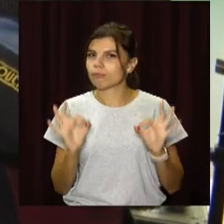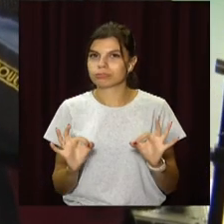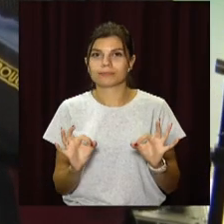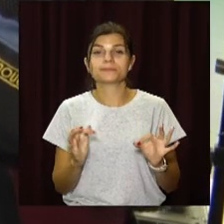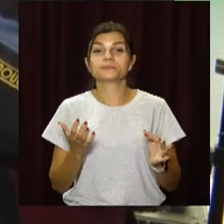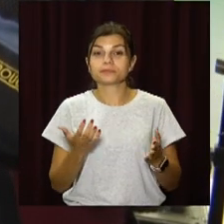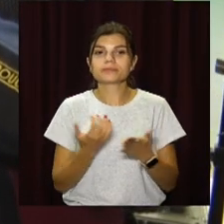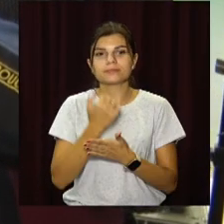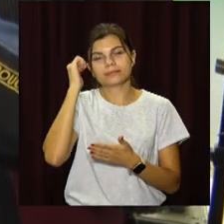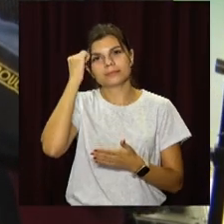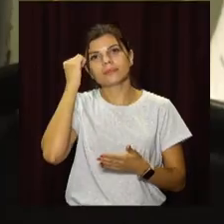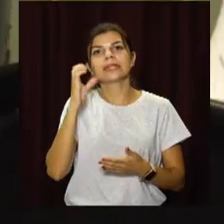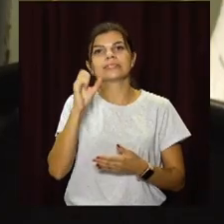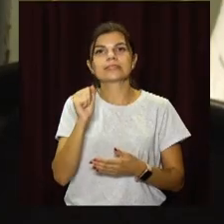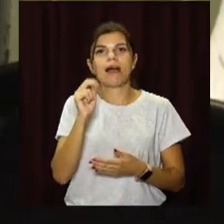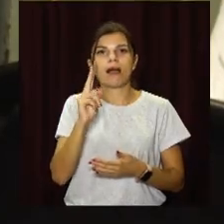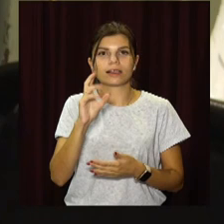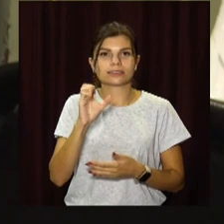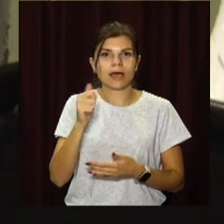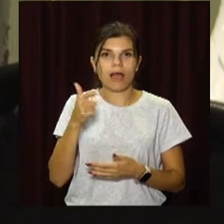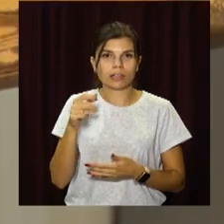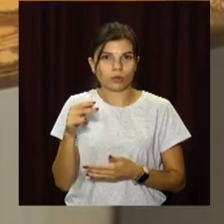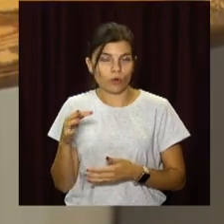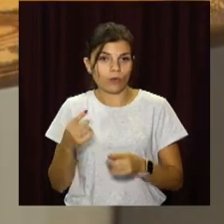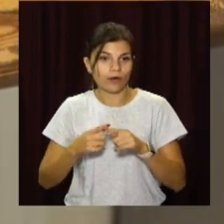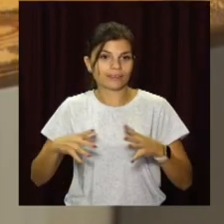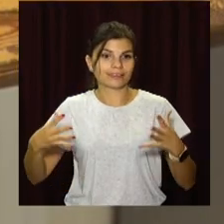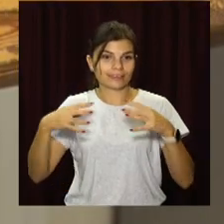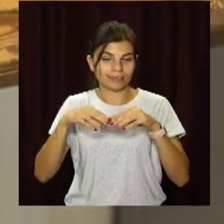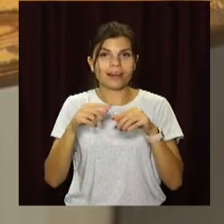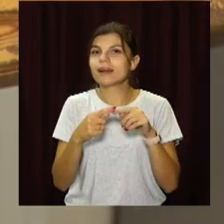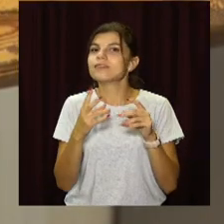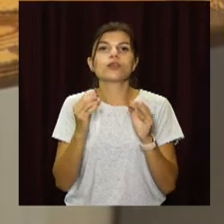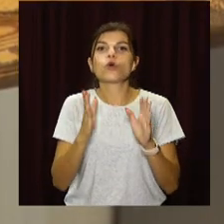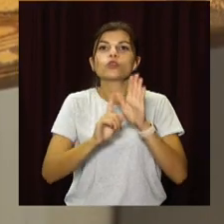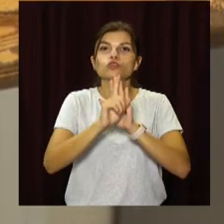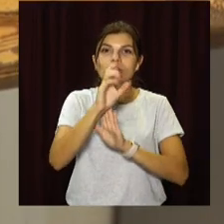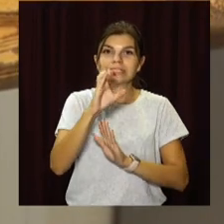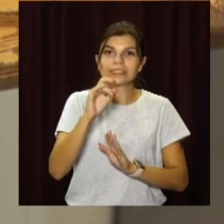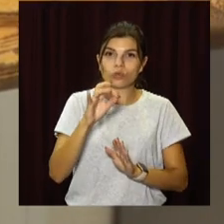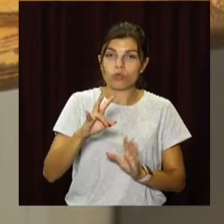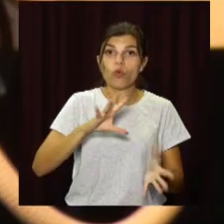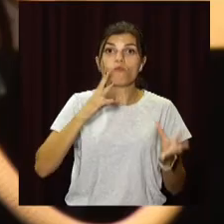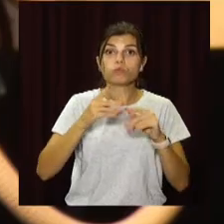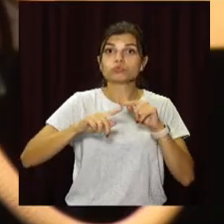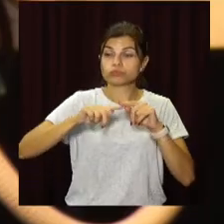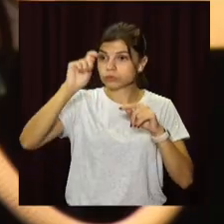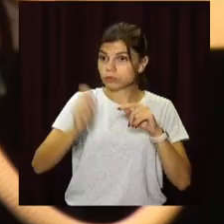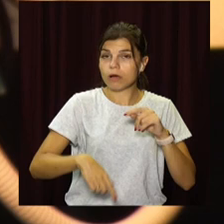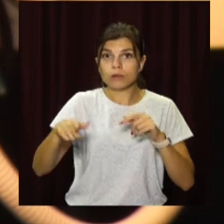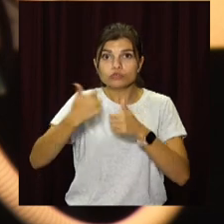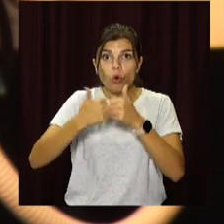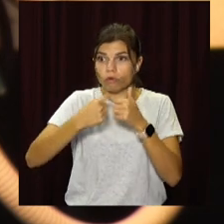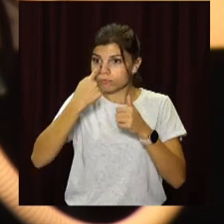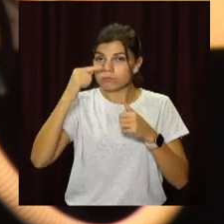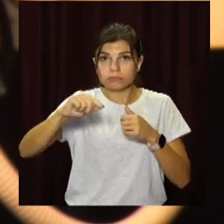турнір пам'яті Олександра Саксаганського – це не тільки початок нового сезону, а й етап підготовки до головних стартів року. А вони